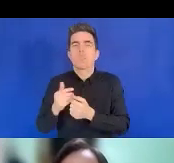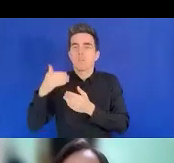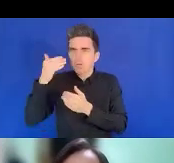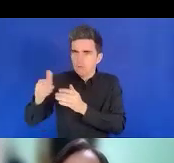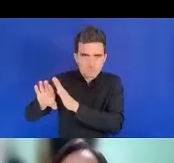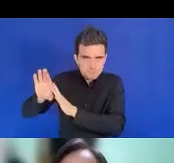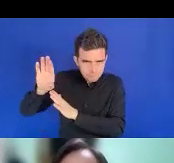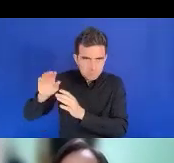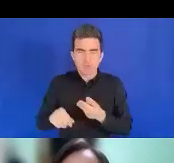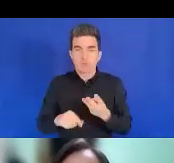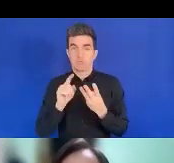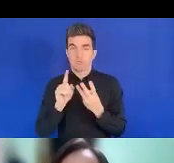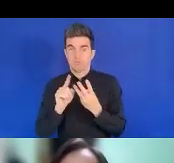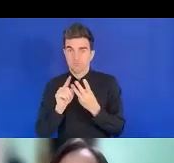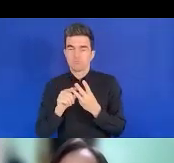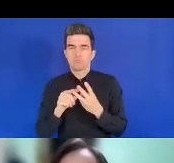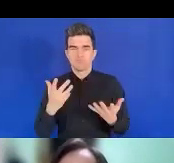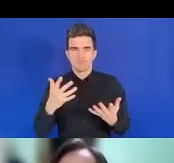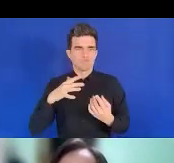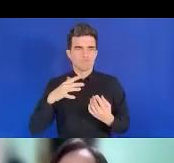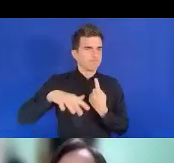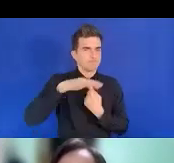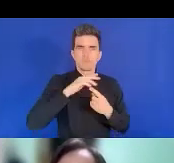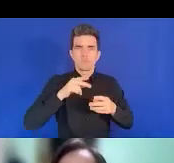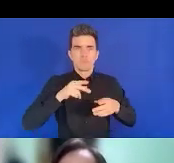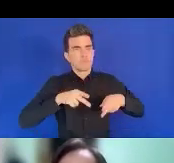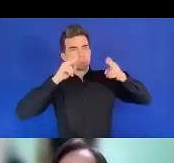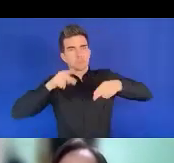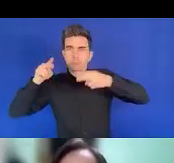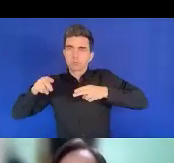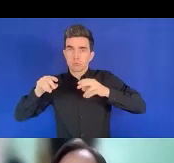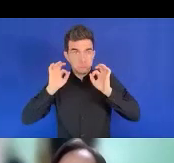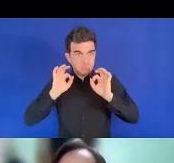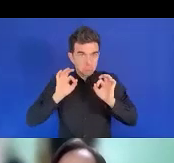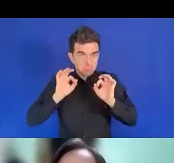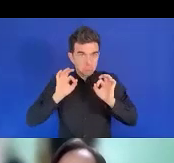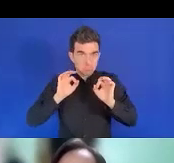commerciaux selon la loi d'accessibilité des Philippines.